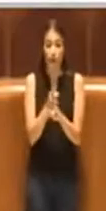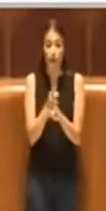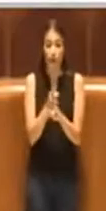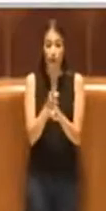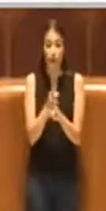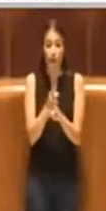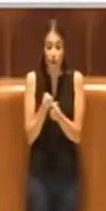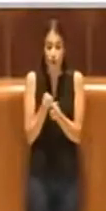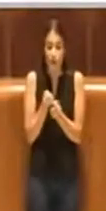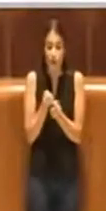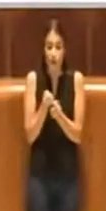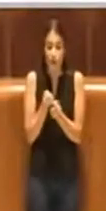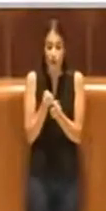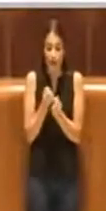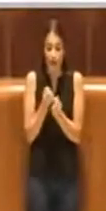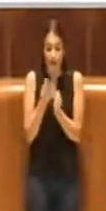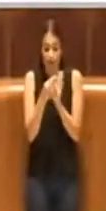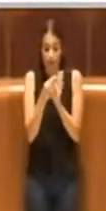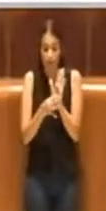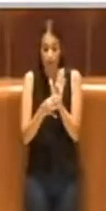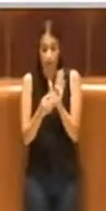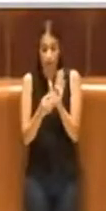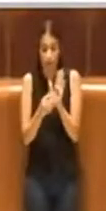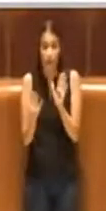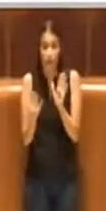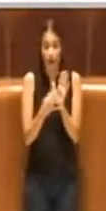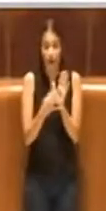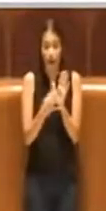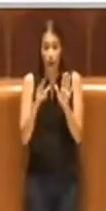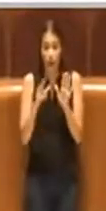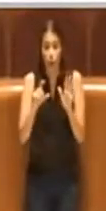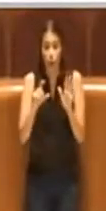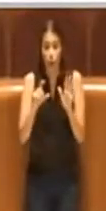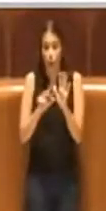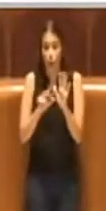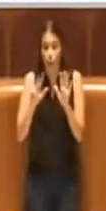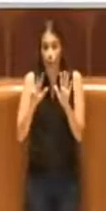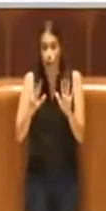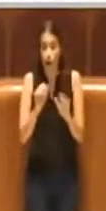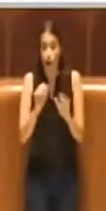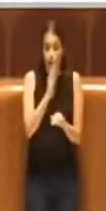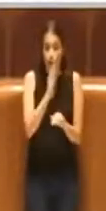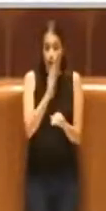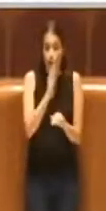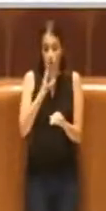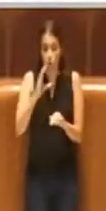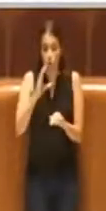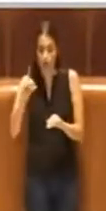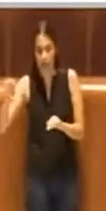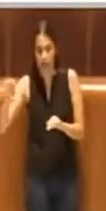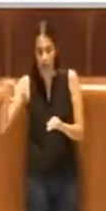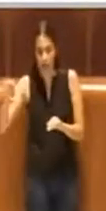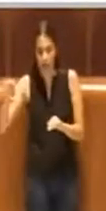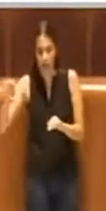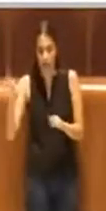requisiti indicati nei criteri di cui è l'articolo 8,8 alle lettere A, B, C, D ed E.